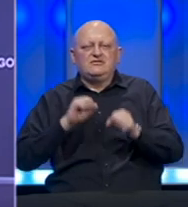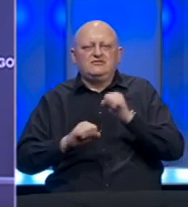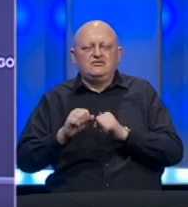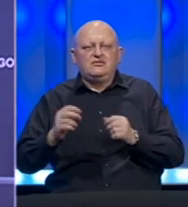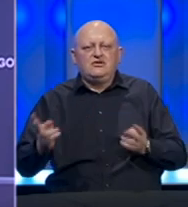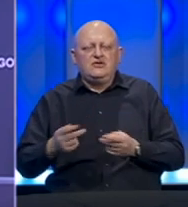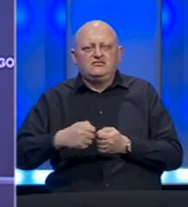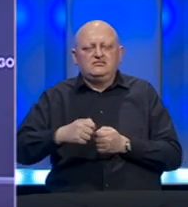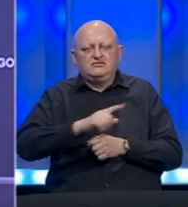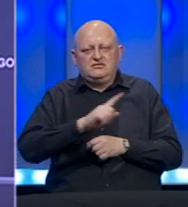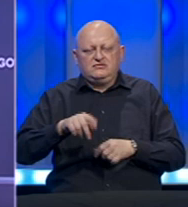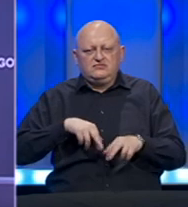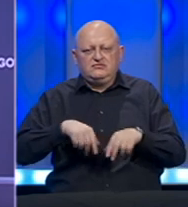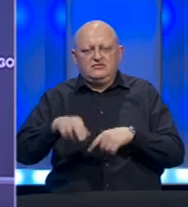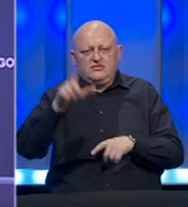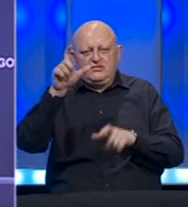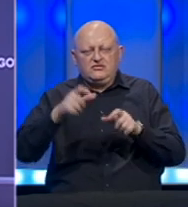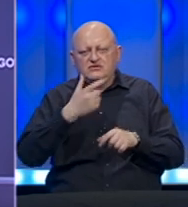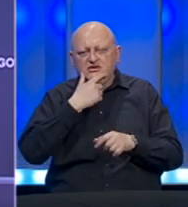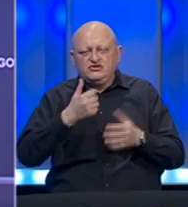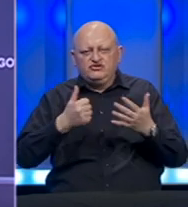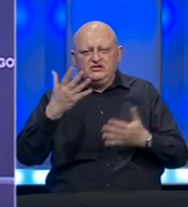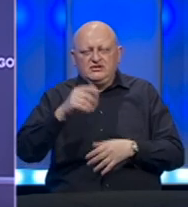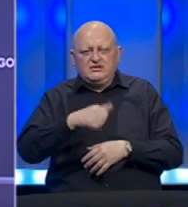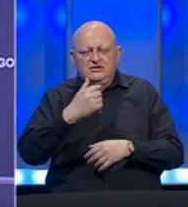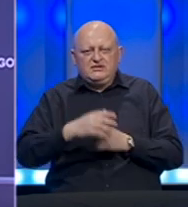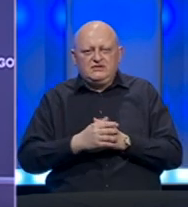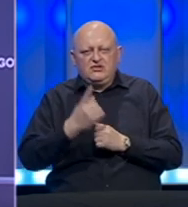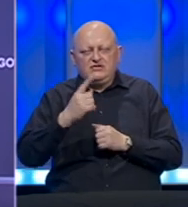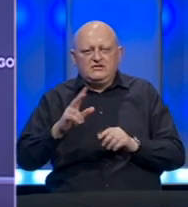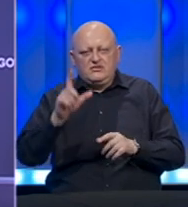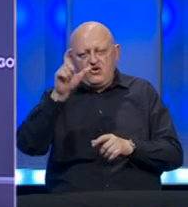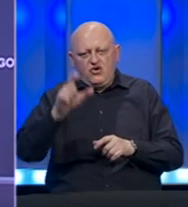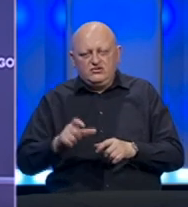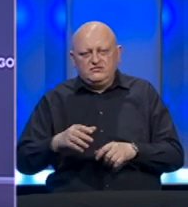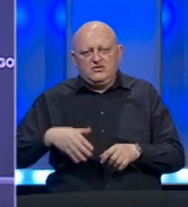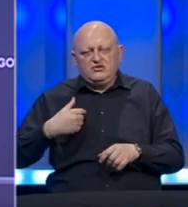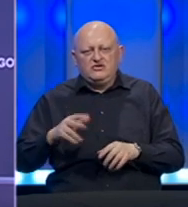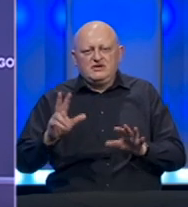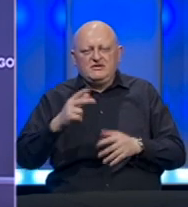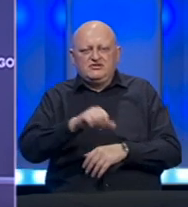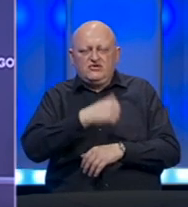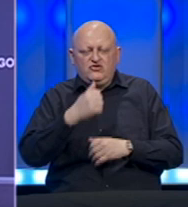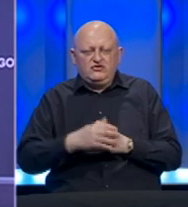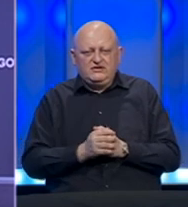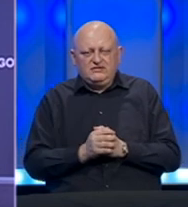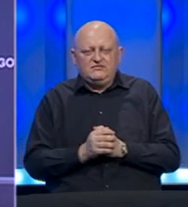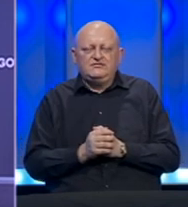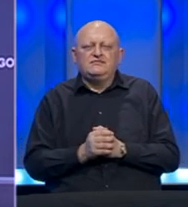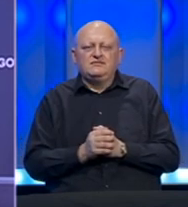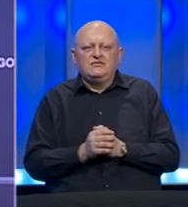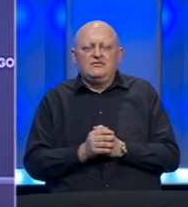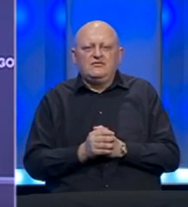ublažio je mjere zabrene kretanja osobama starijim od 65 godina i osobama mlađim od 18 godina.